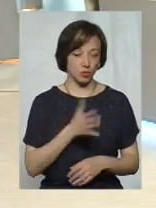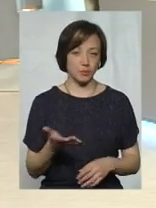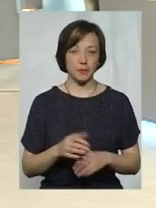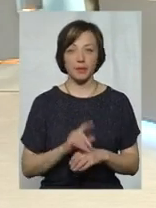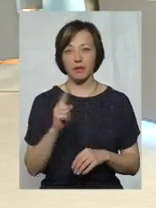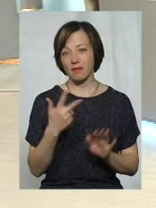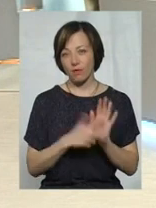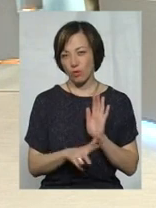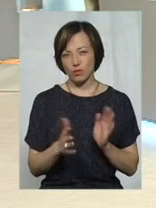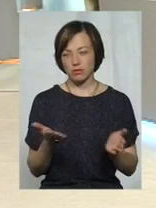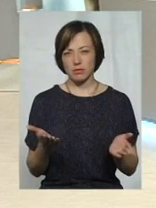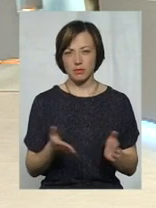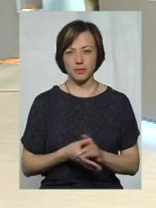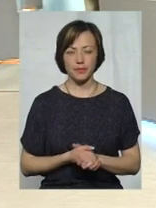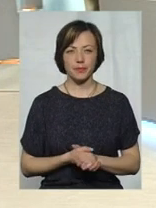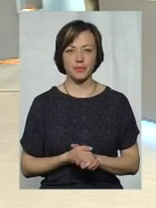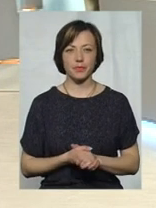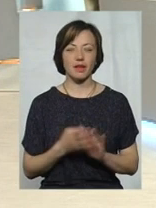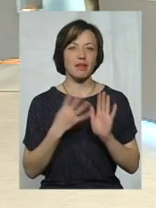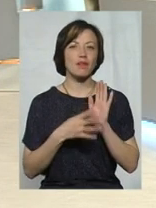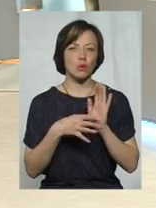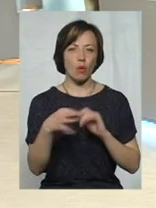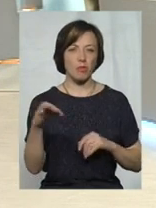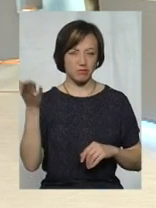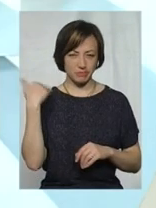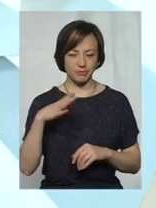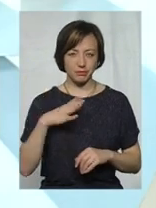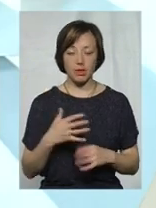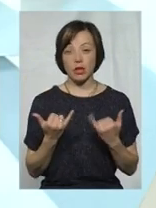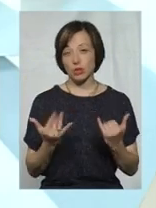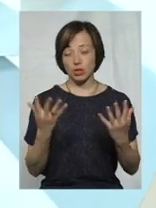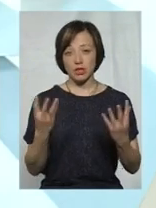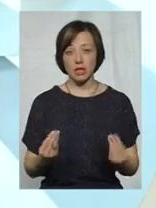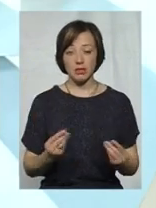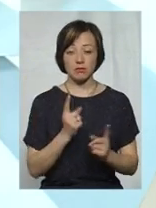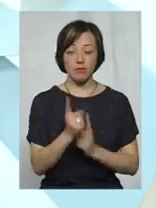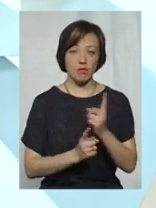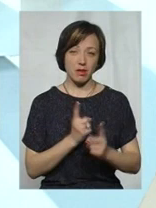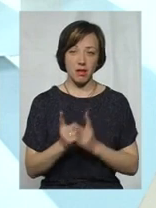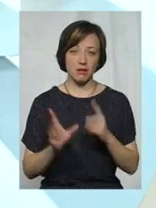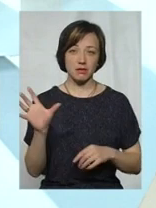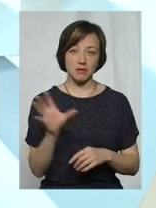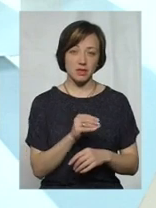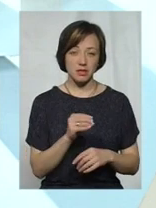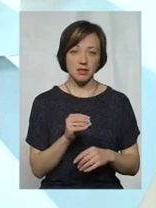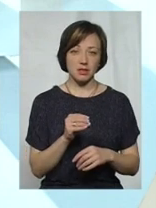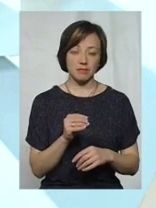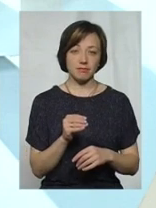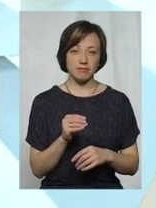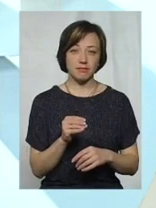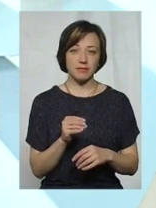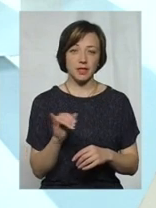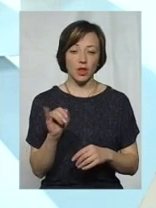на гривні 80, то й, по-моєму, 90 копійок. Тому на сьогоднішній день помінялися, скажімо так, підходи до цього і